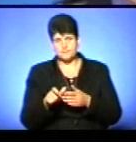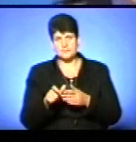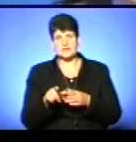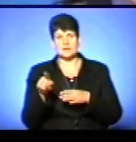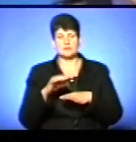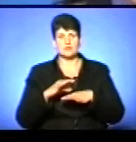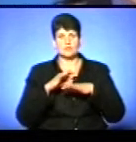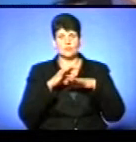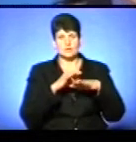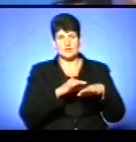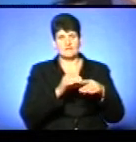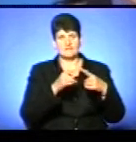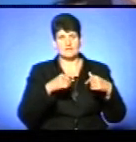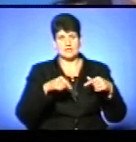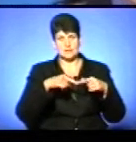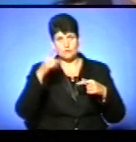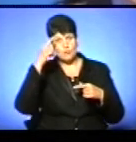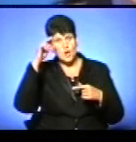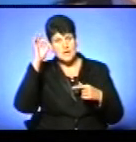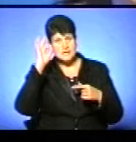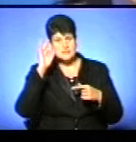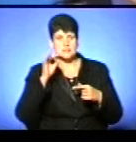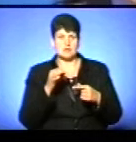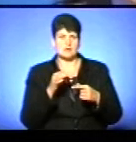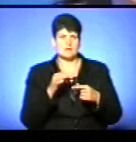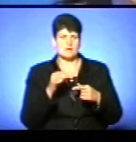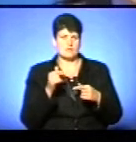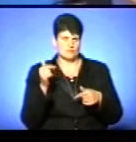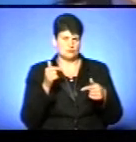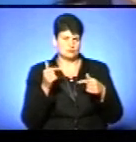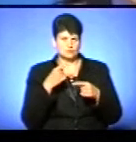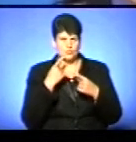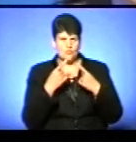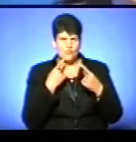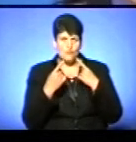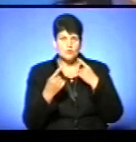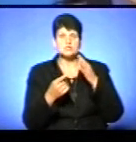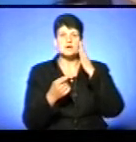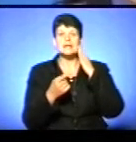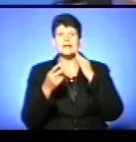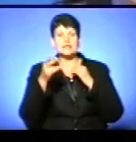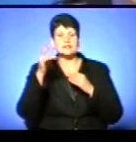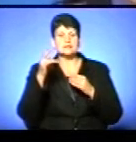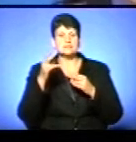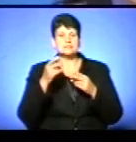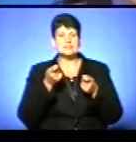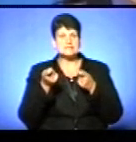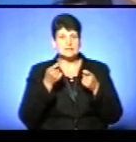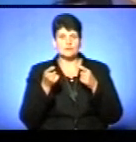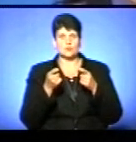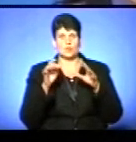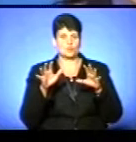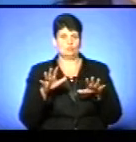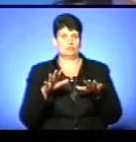до відділу поліції і погрожувавши тією чи іншою статте адміністративного чи кримінального кодексу, змучували